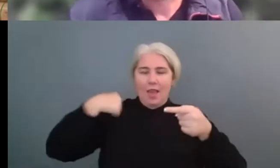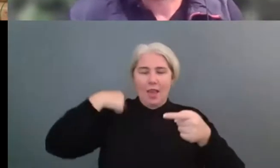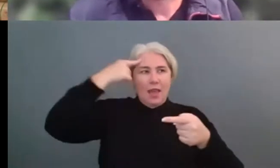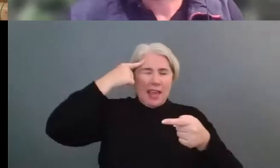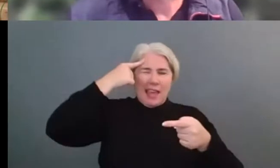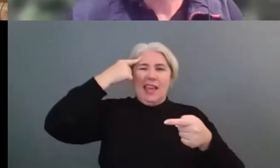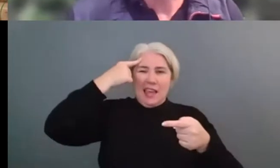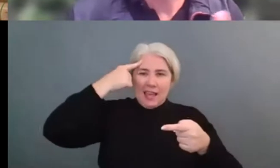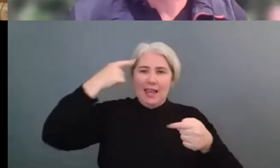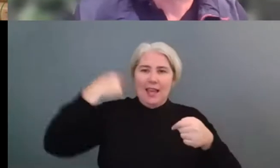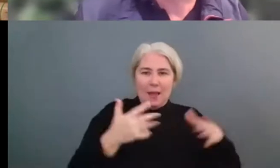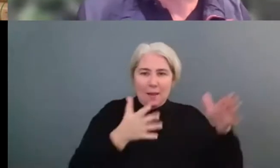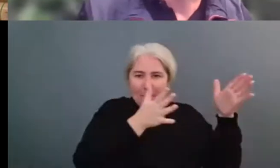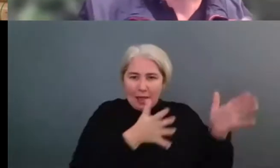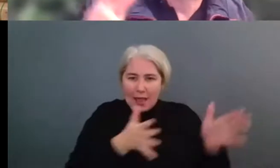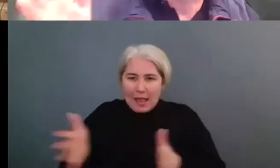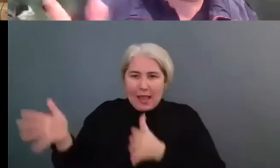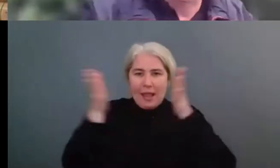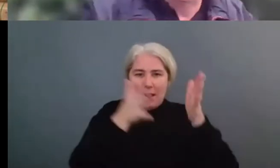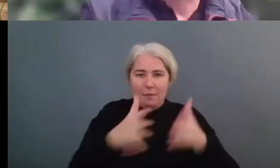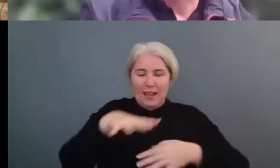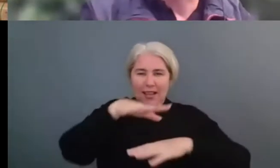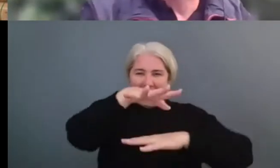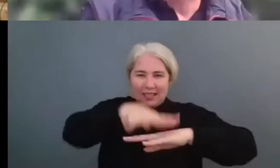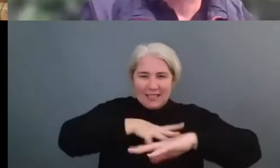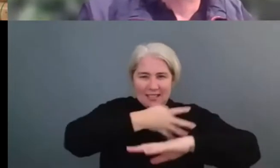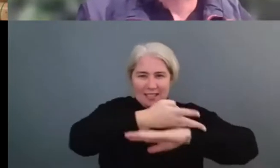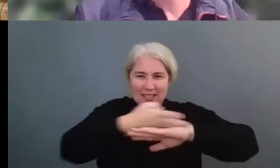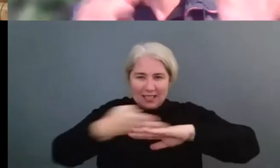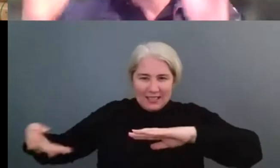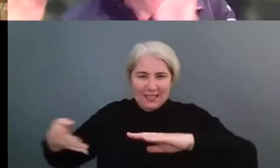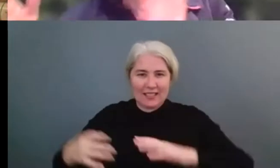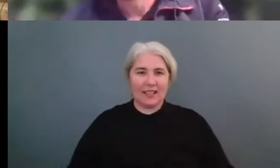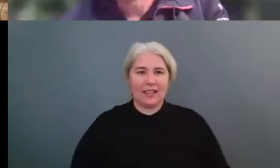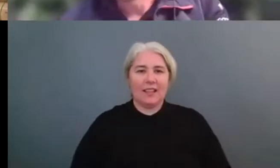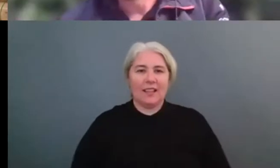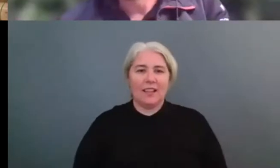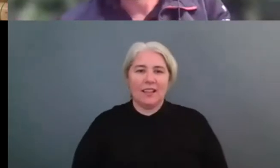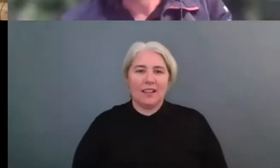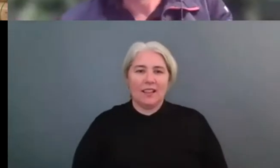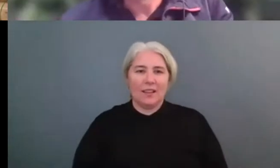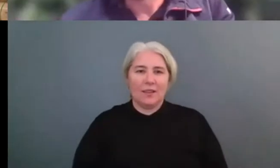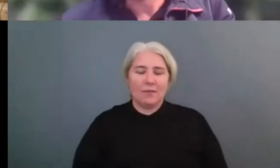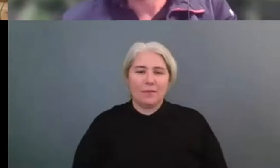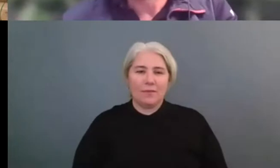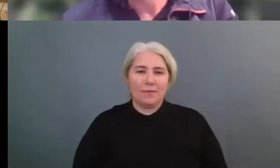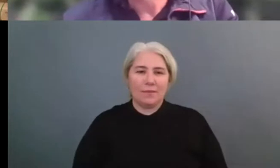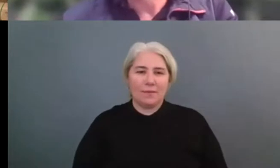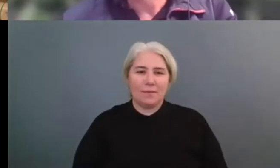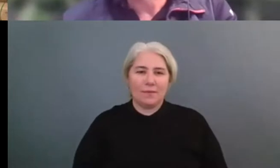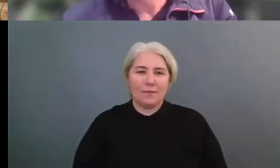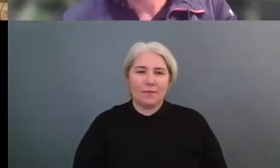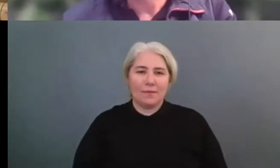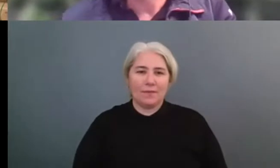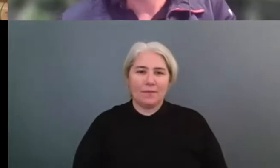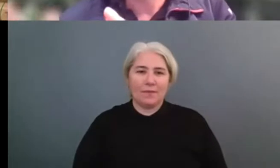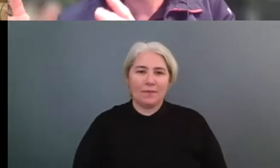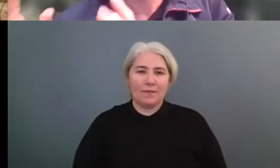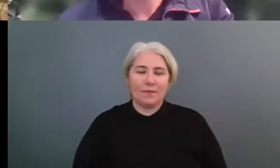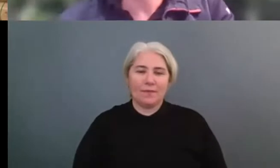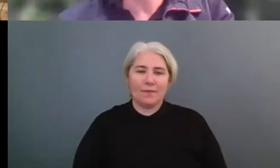est ce qu'il faut limiter le streaming est ce qu'il faut développer des des